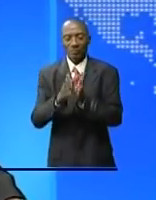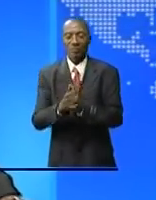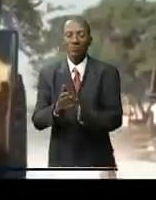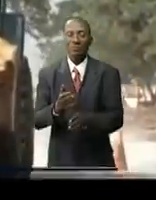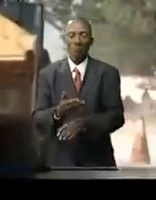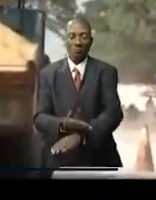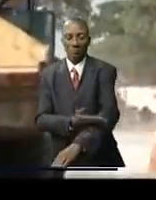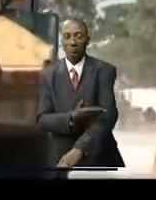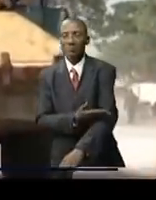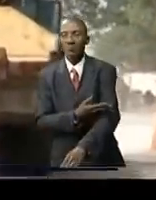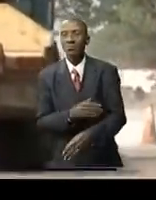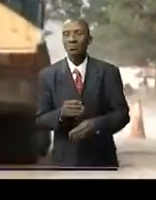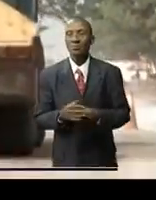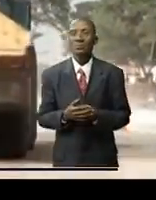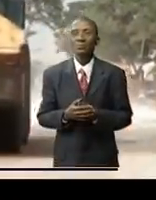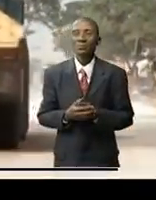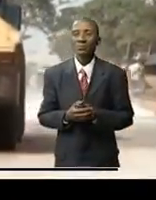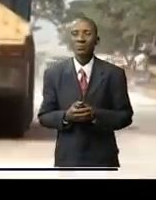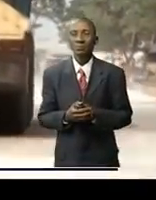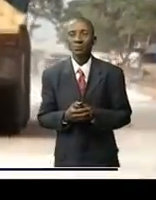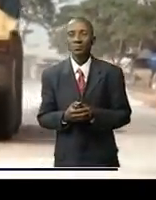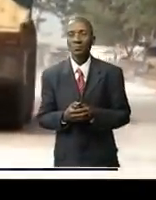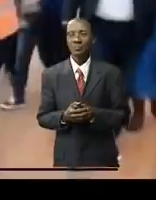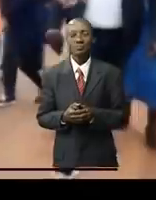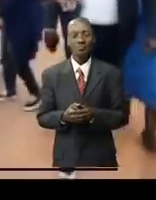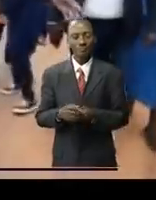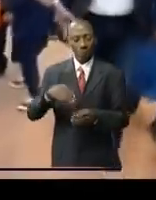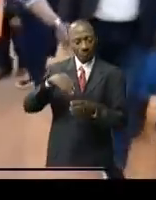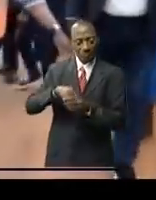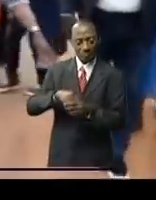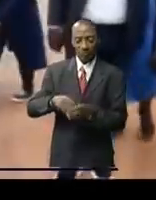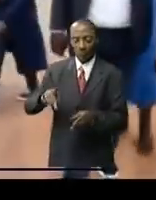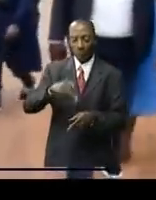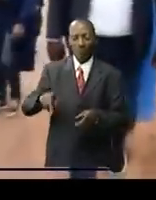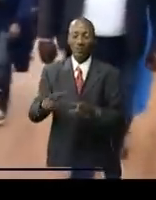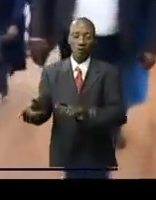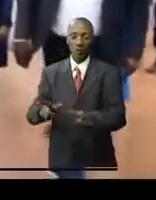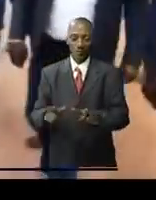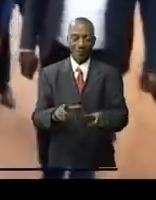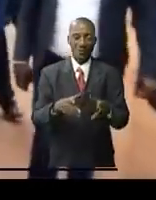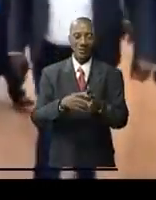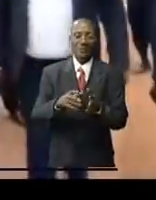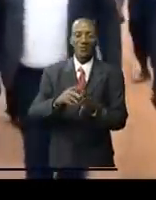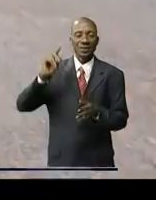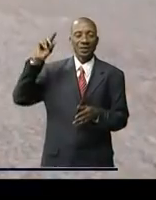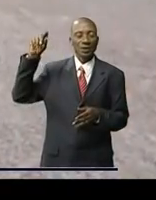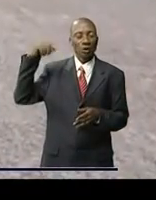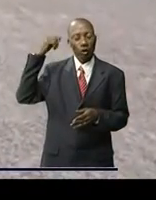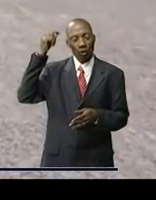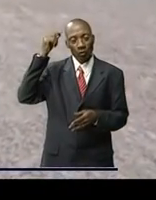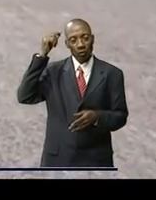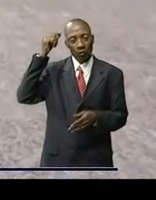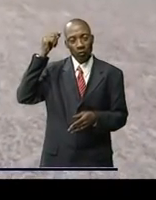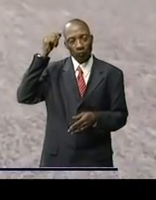réhabilitation et de construction de la voirie au Lualaba initié par le gouverneur intérimaire évolue normalement et sans désemparer